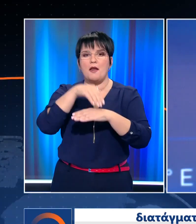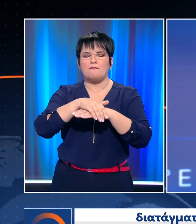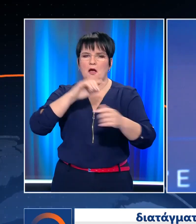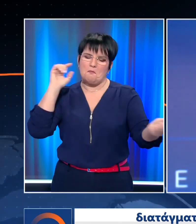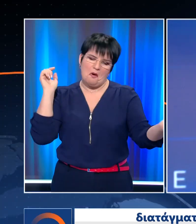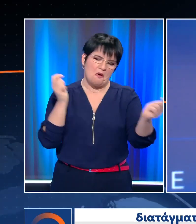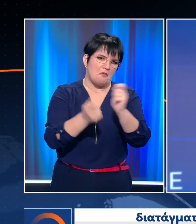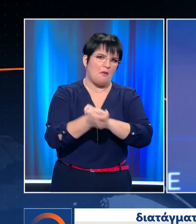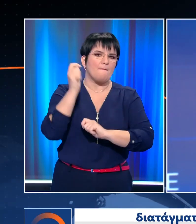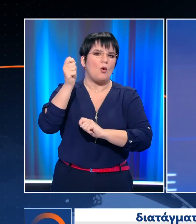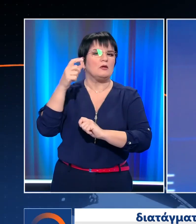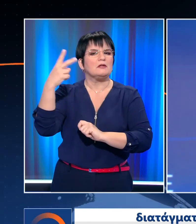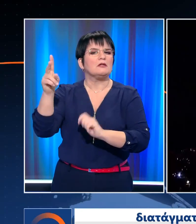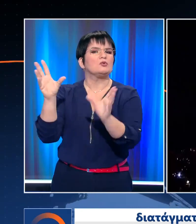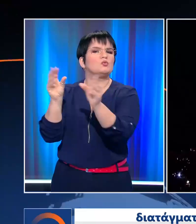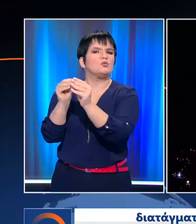Υπότιτλοι